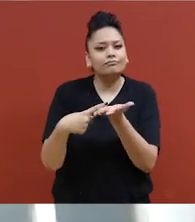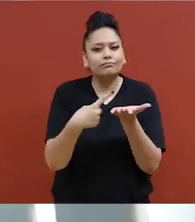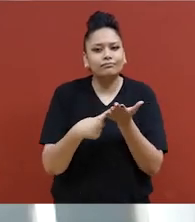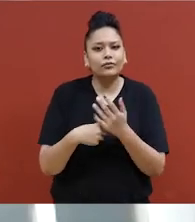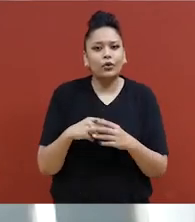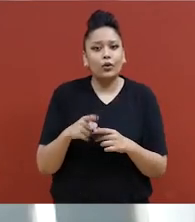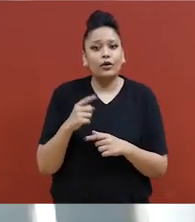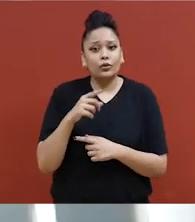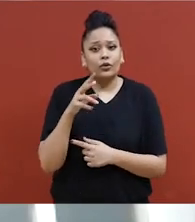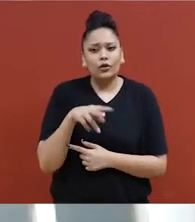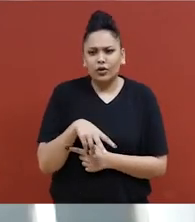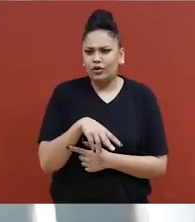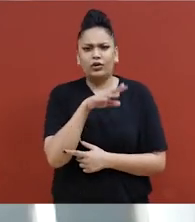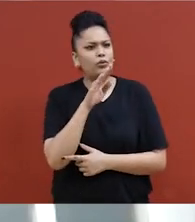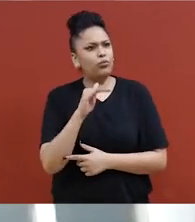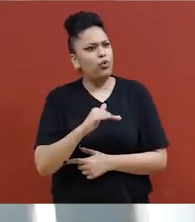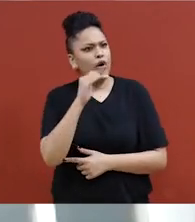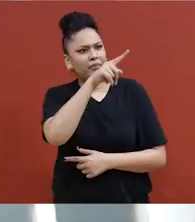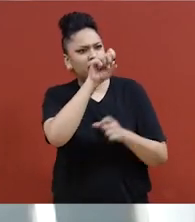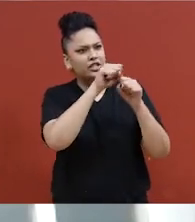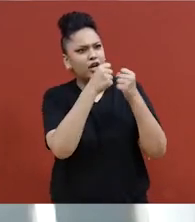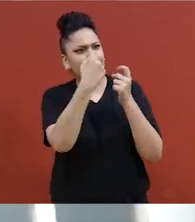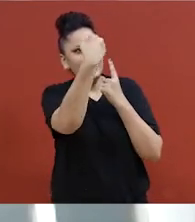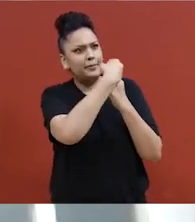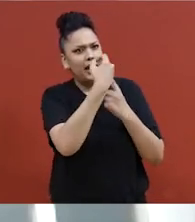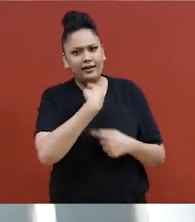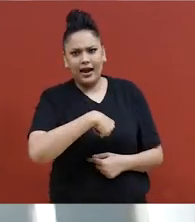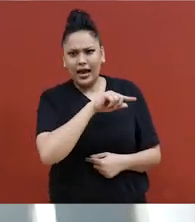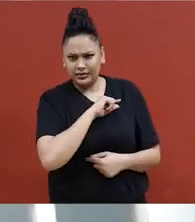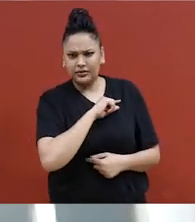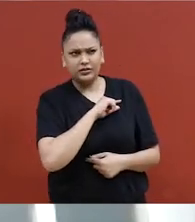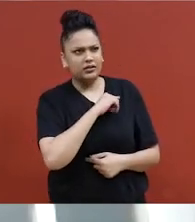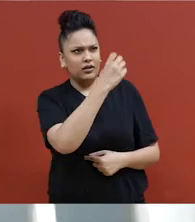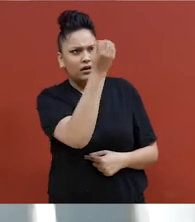vous savez, les messages qu'on a reçus en grandissant,